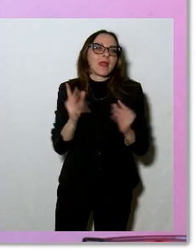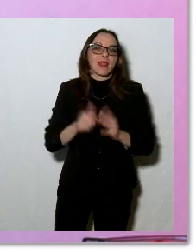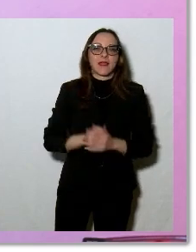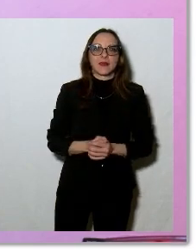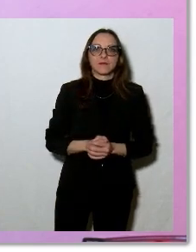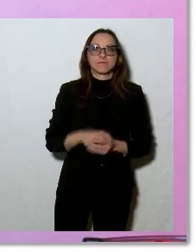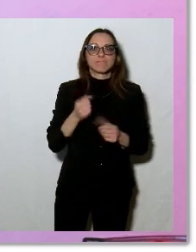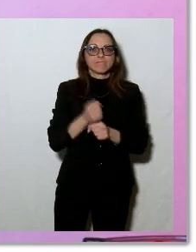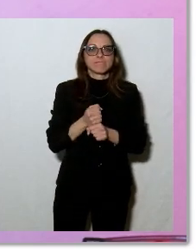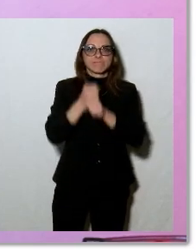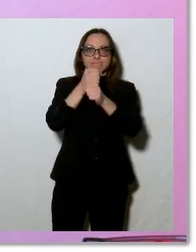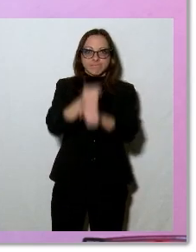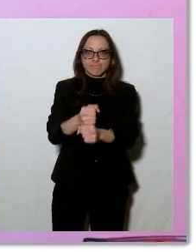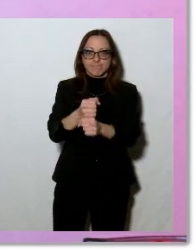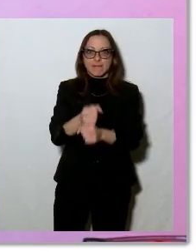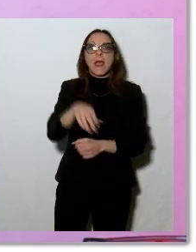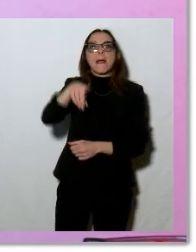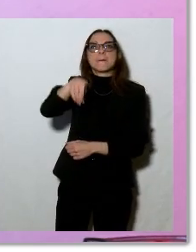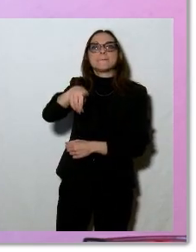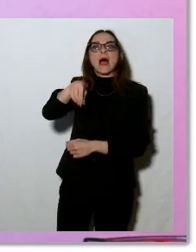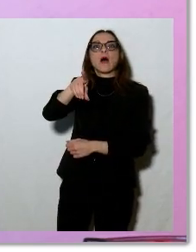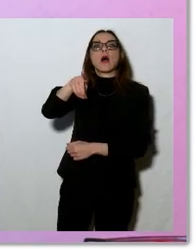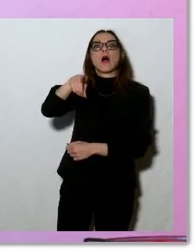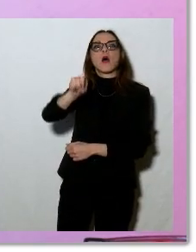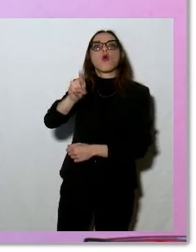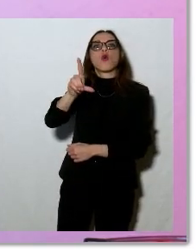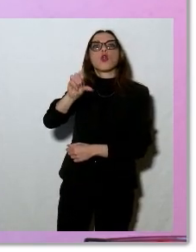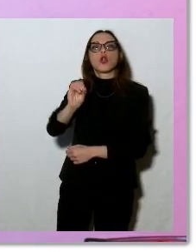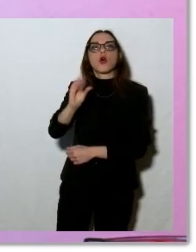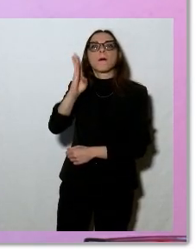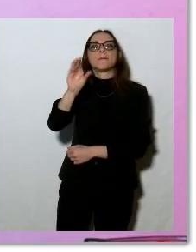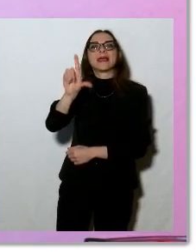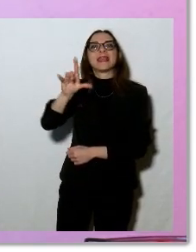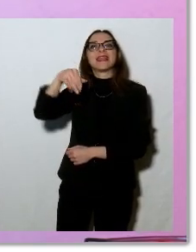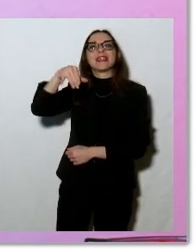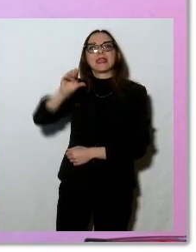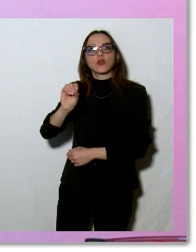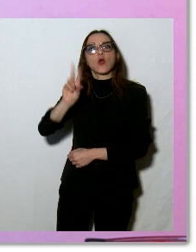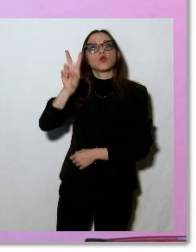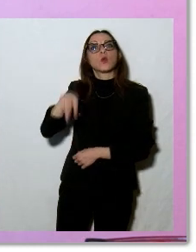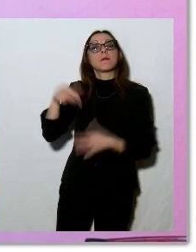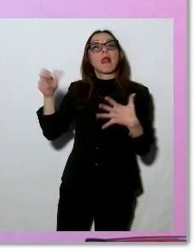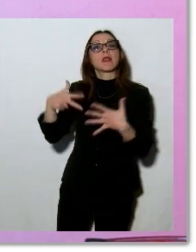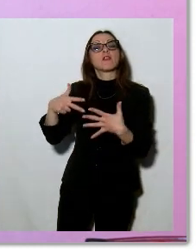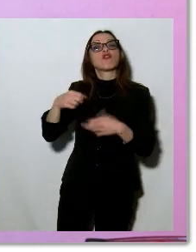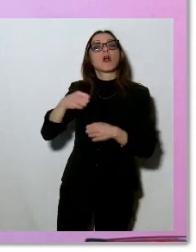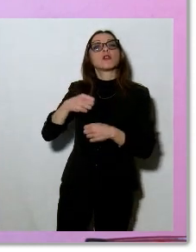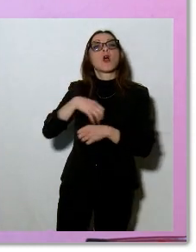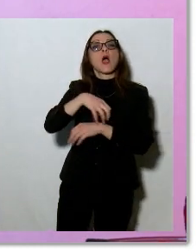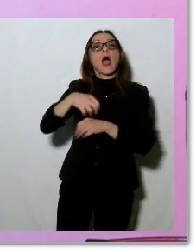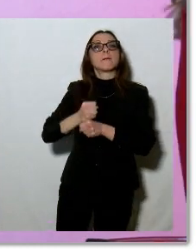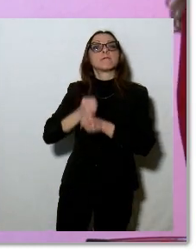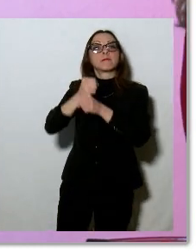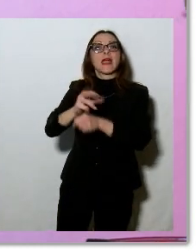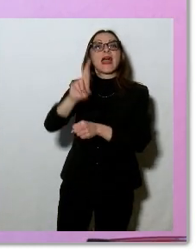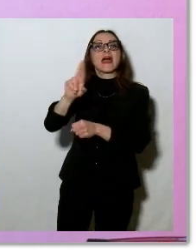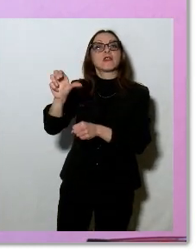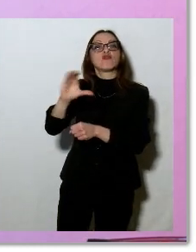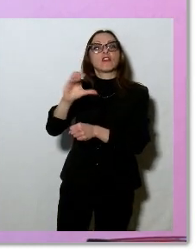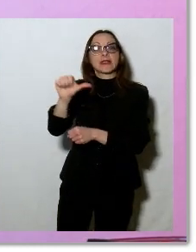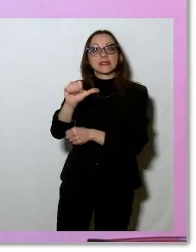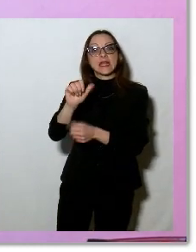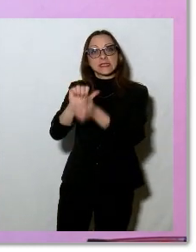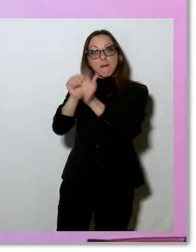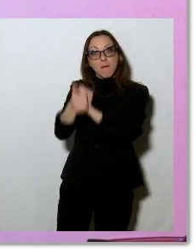Adesso passiamo la parola a Paolo Bellino, dal 2018 amministratore delegato di RCS Sport,